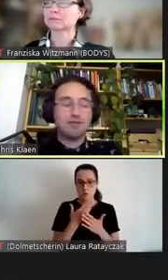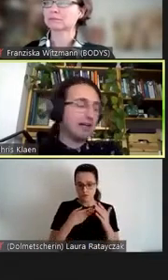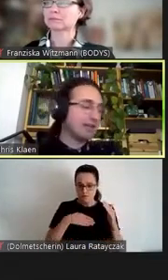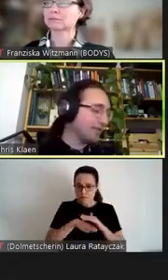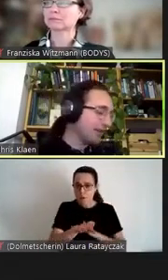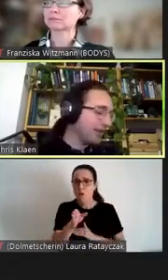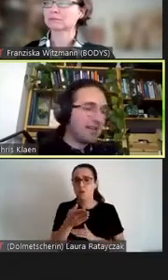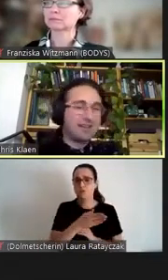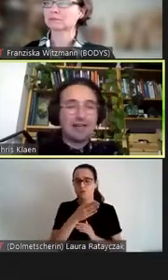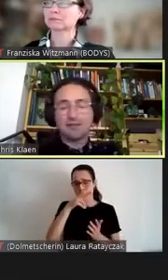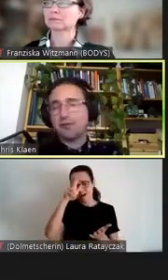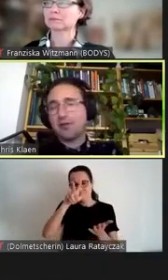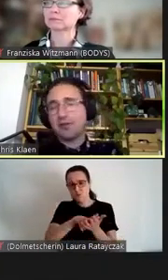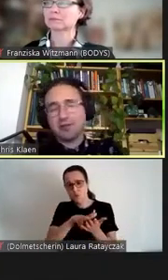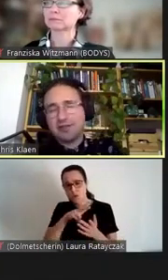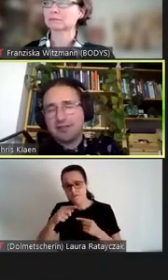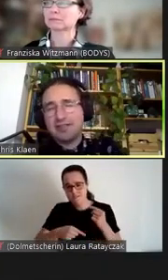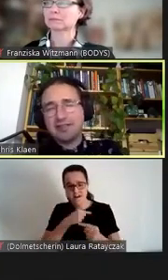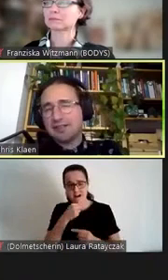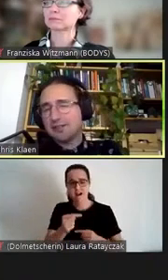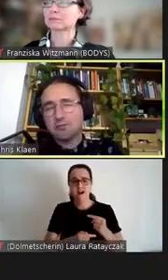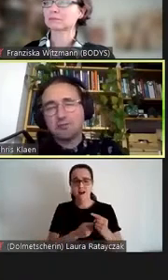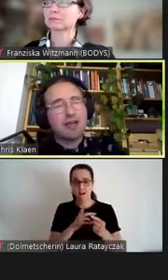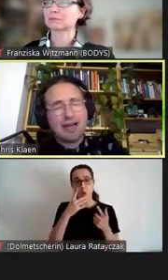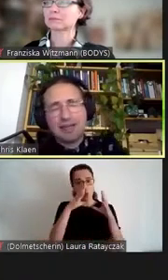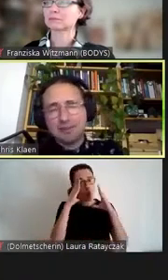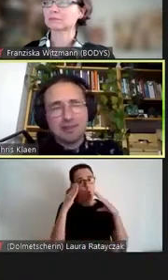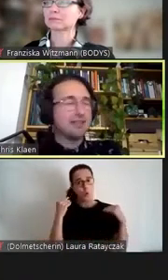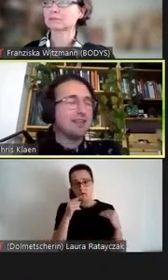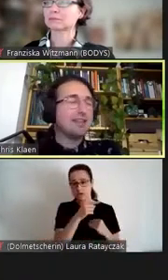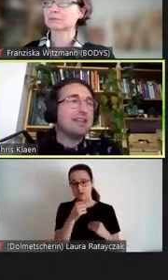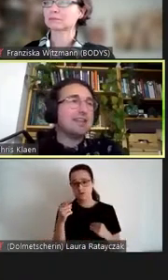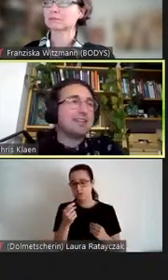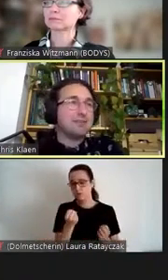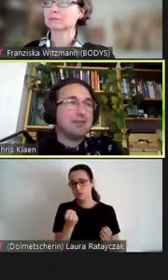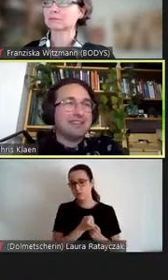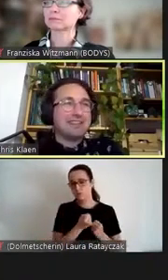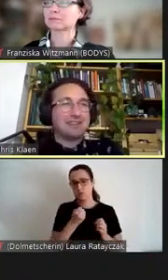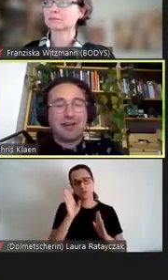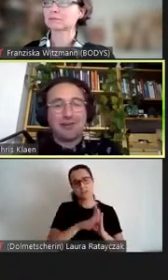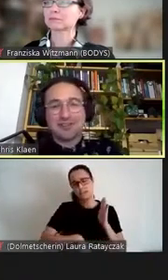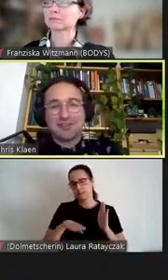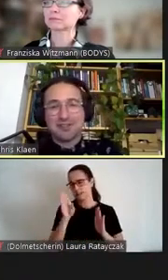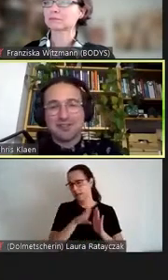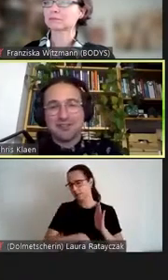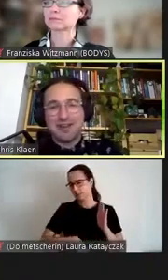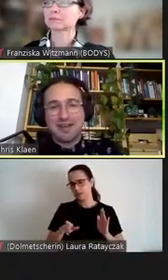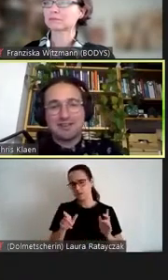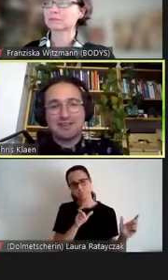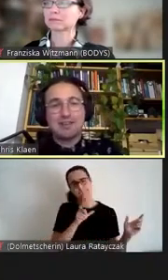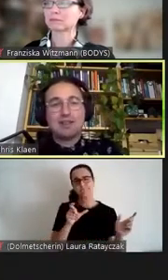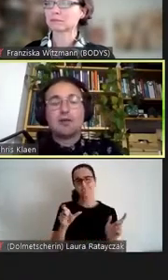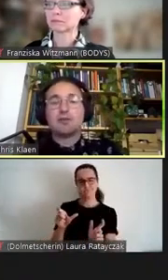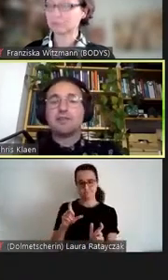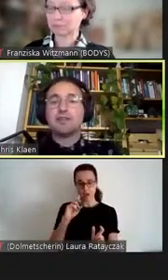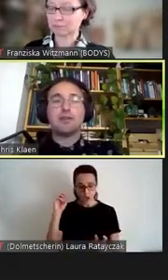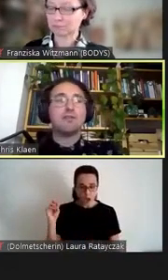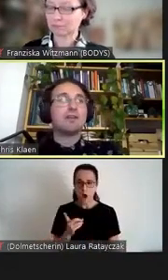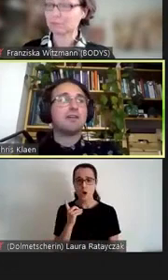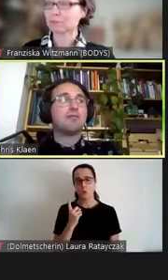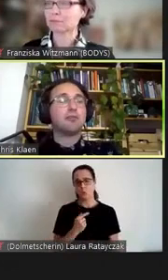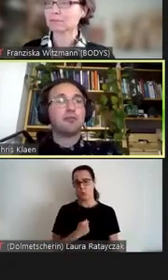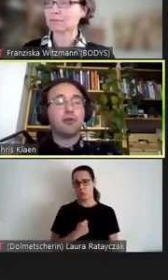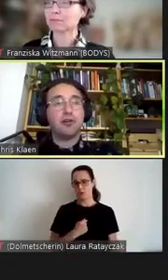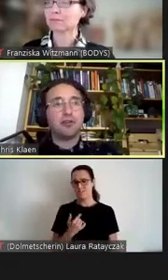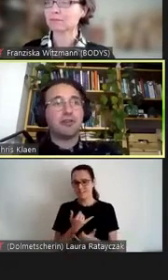Asylverfahrens, nach wie vor auch in den Niederlanden unheimlich diskriminiert und ausgeschlossen werden und wie